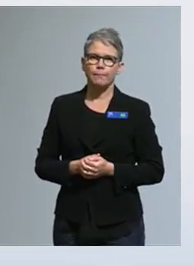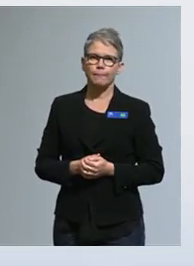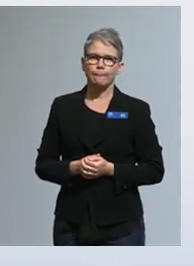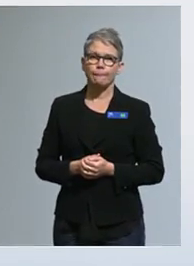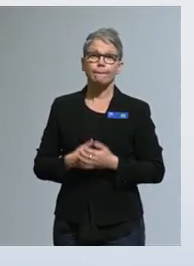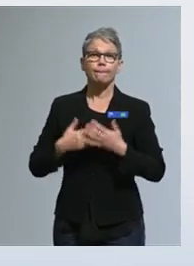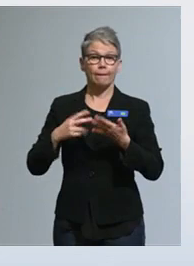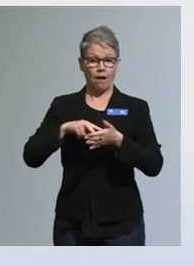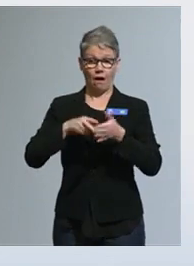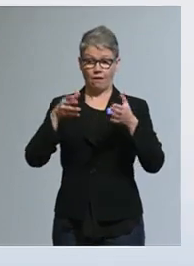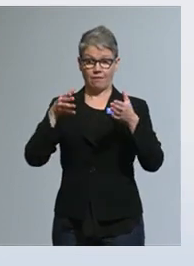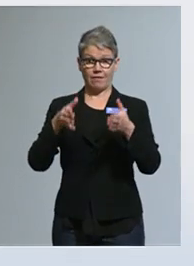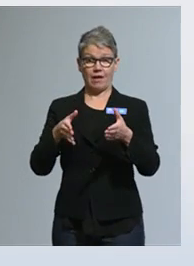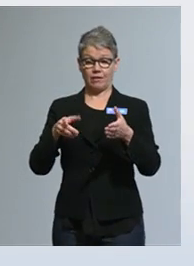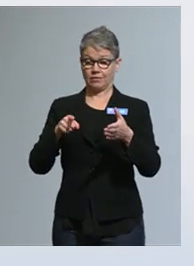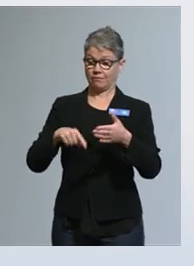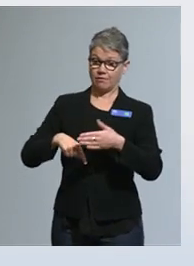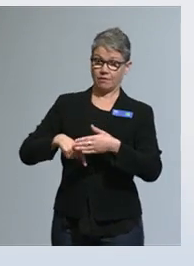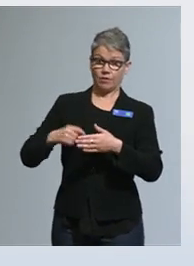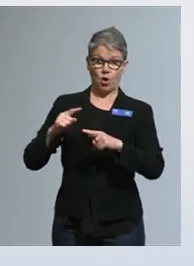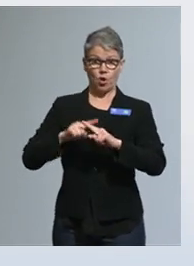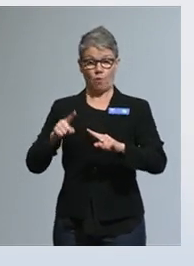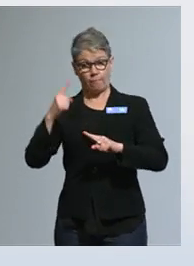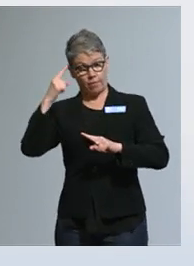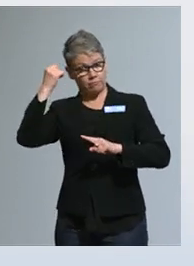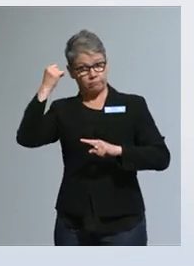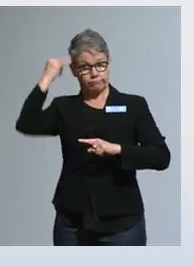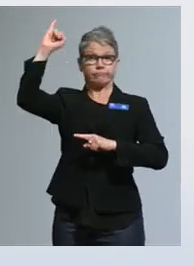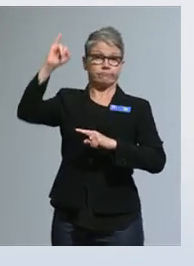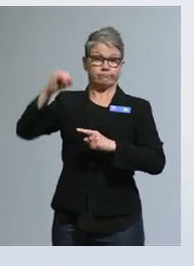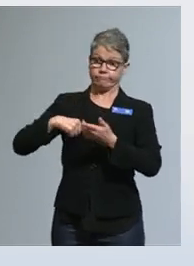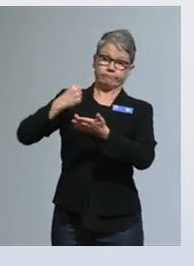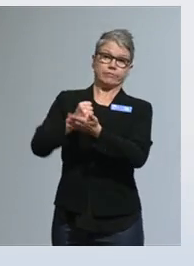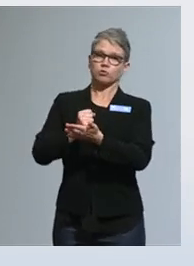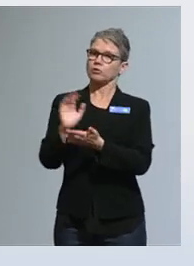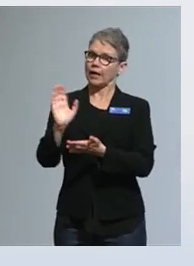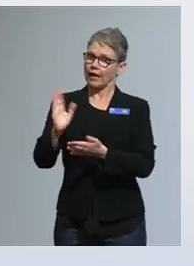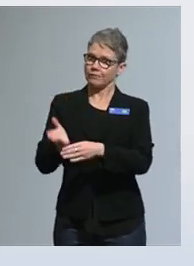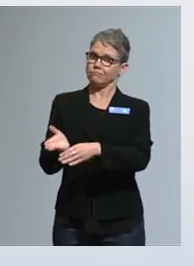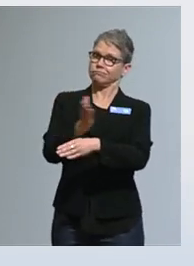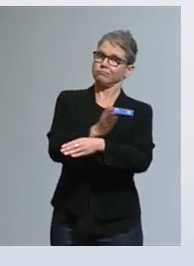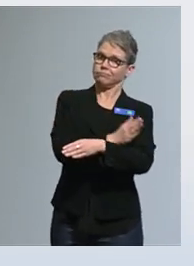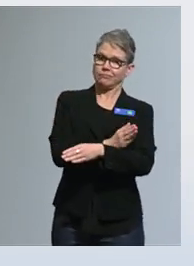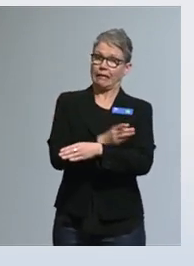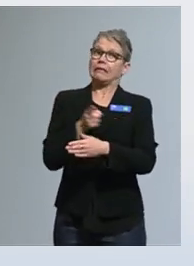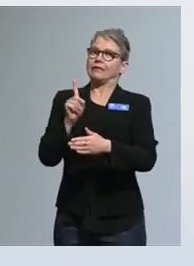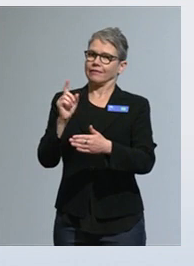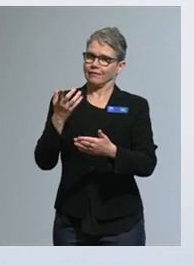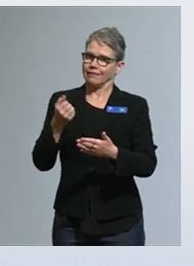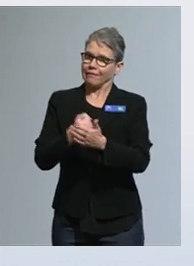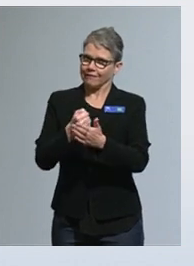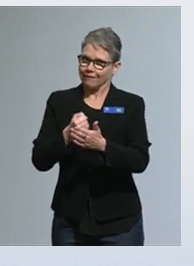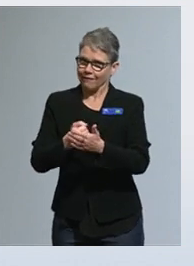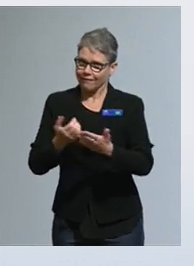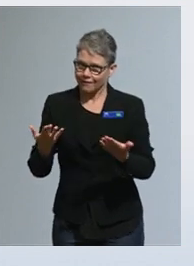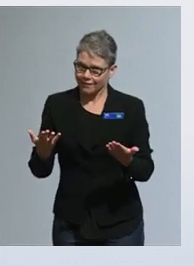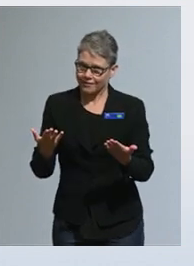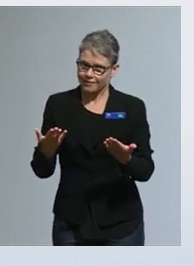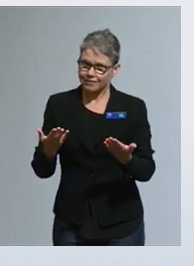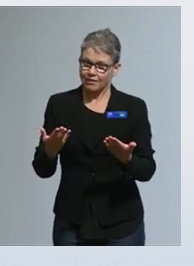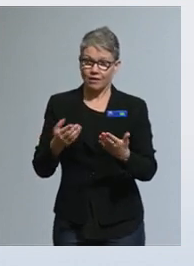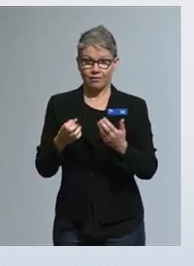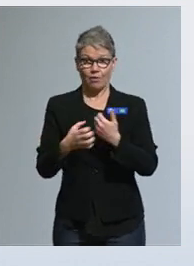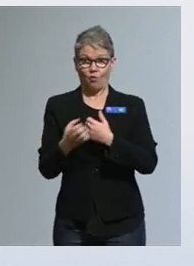Hanketta ei ole perustettu hetken mielijohteesta, mutta ei ole syytäkään. Ohjelisessa